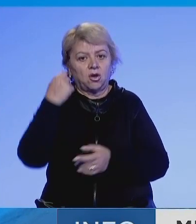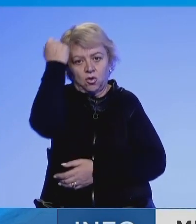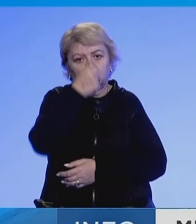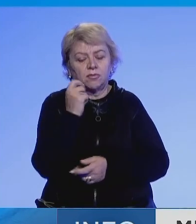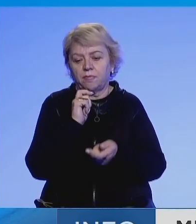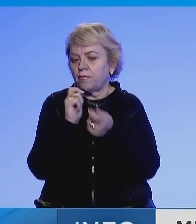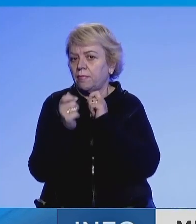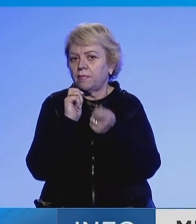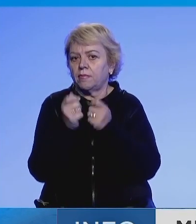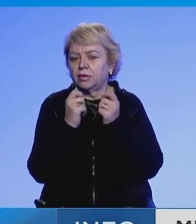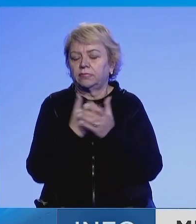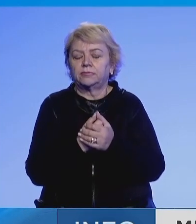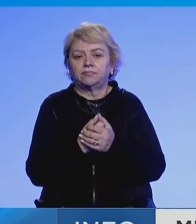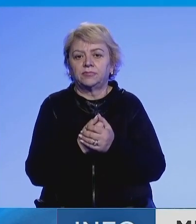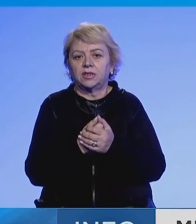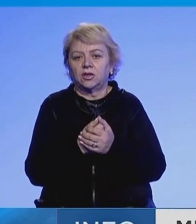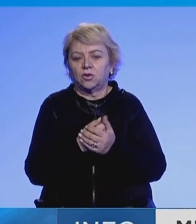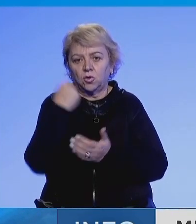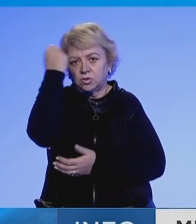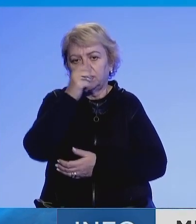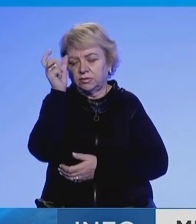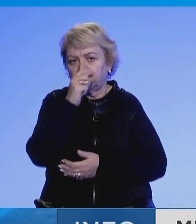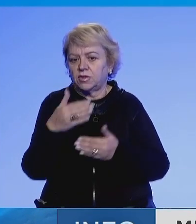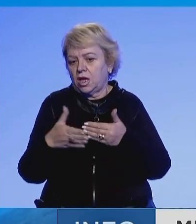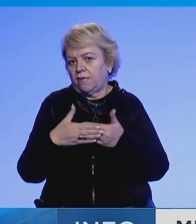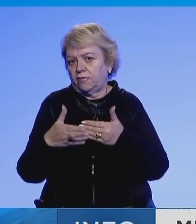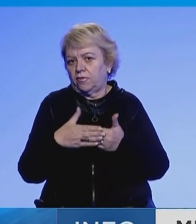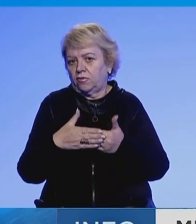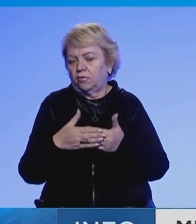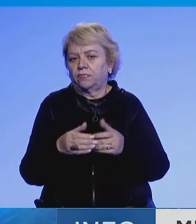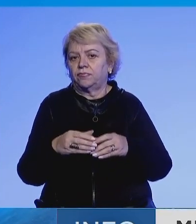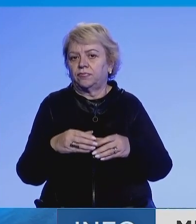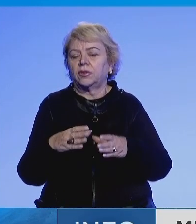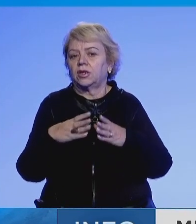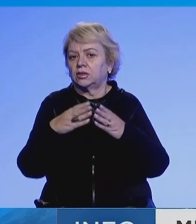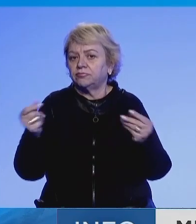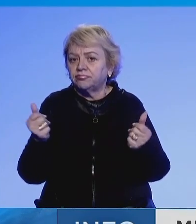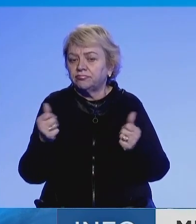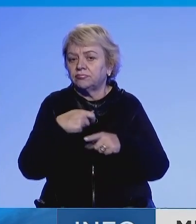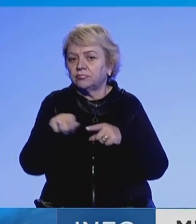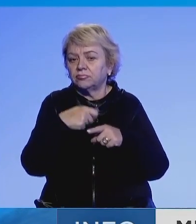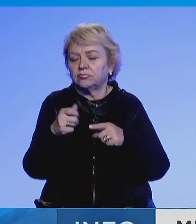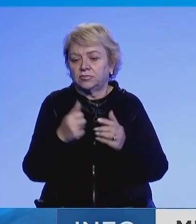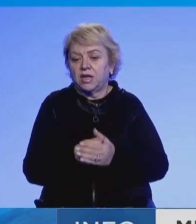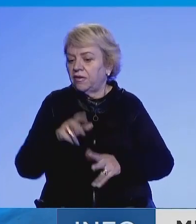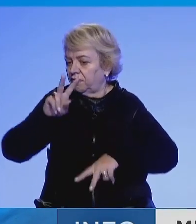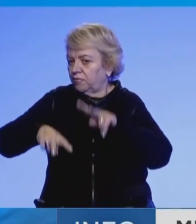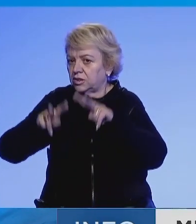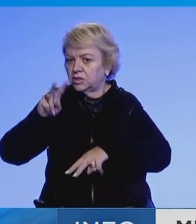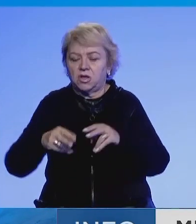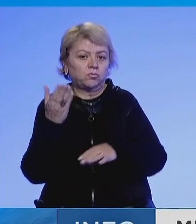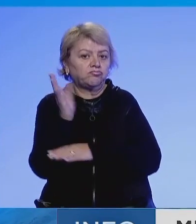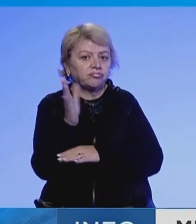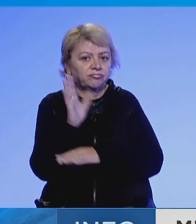marveshja Kosovë-Srbi po afrohet dhe në këtë kontekst dhe shihet shihet në dhe këto vizitat e të